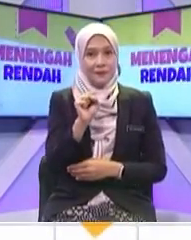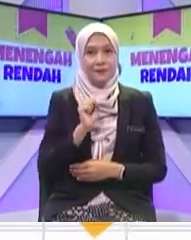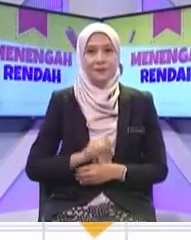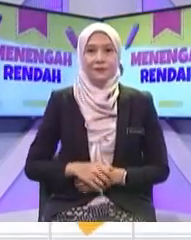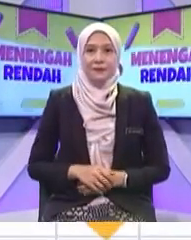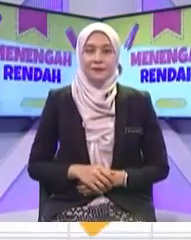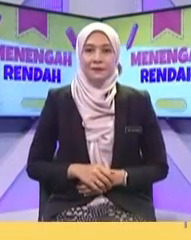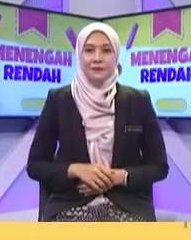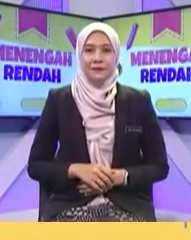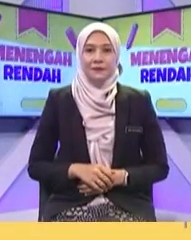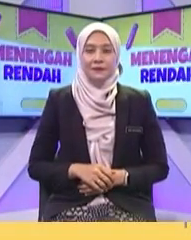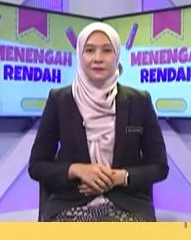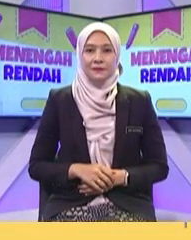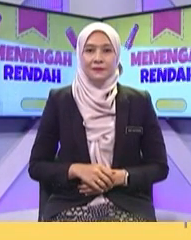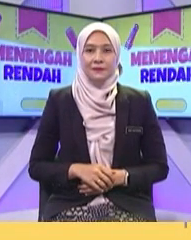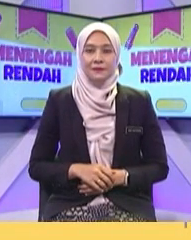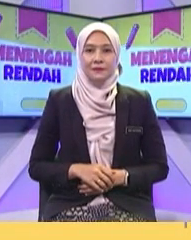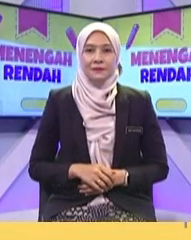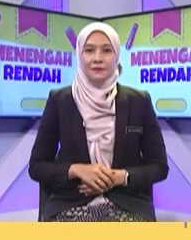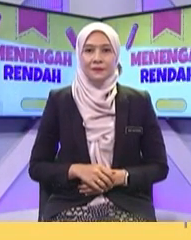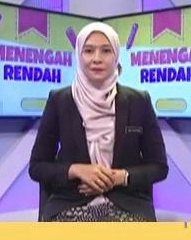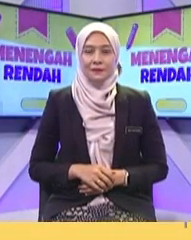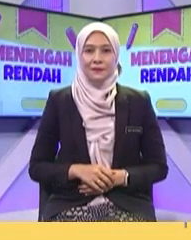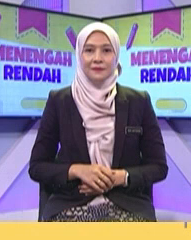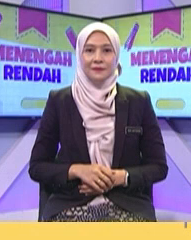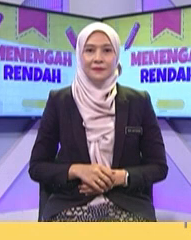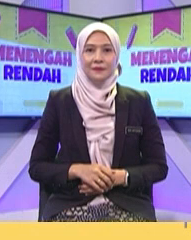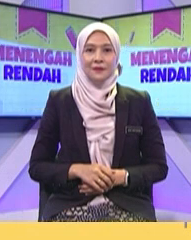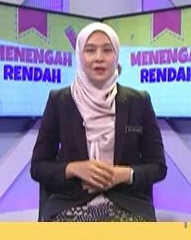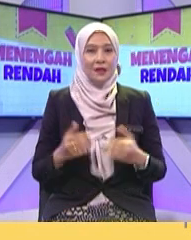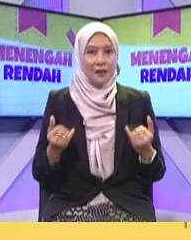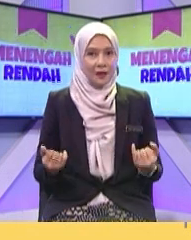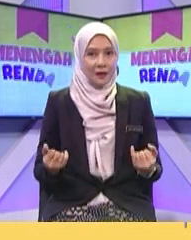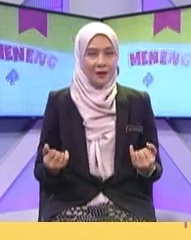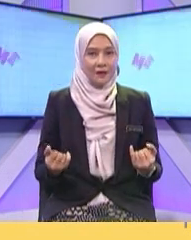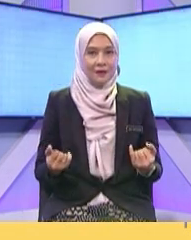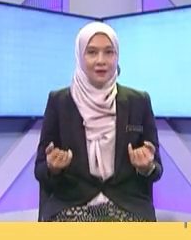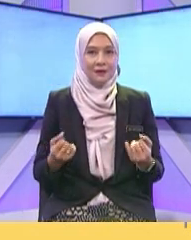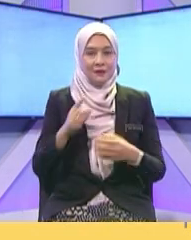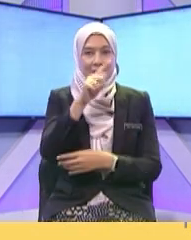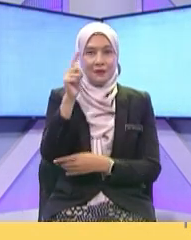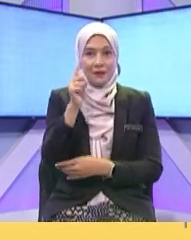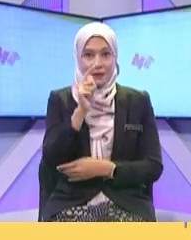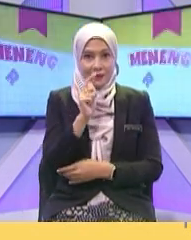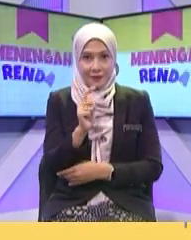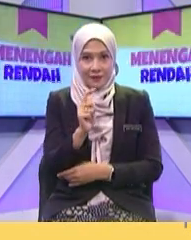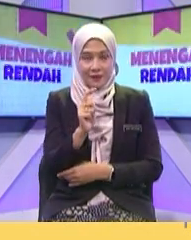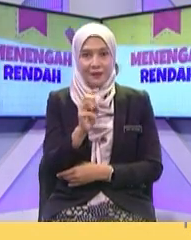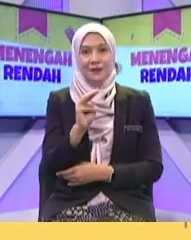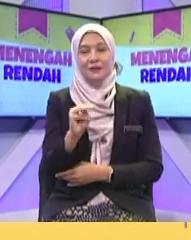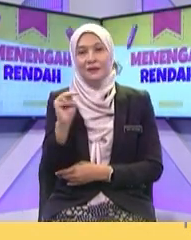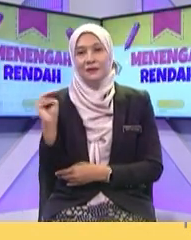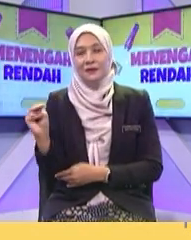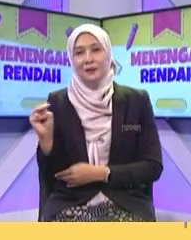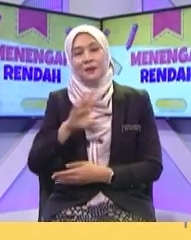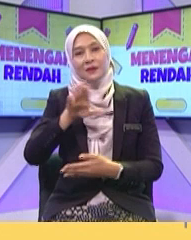Sebagai seorang murid Kita nak Nak buka lah Nak suruh Adik Khalif Adik Fahim Adik murid-murid Yang berada di rumah Kita